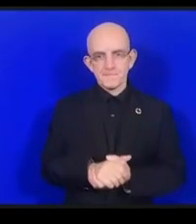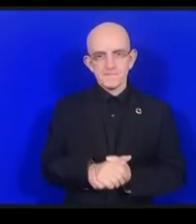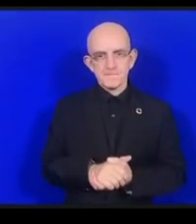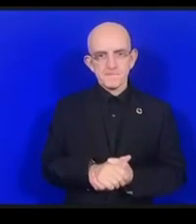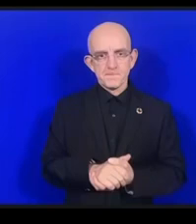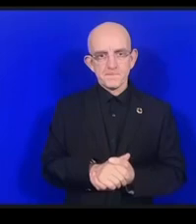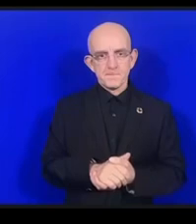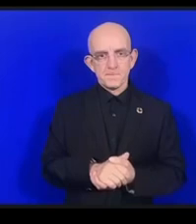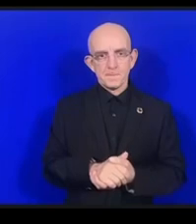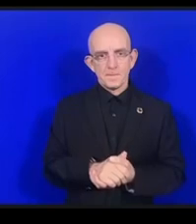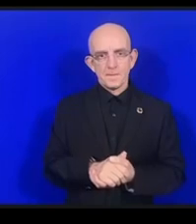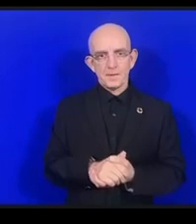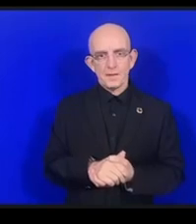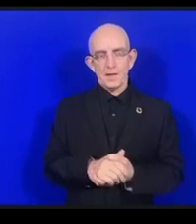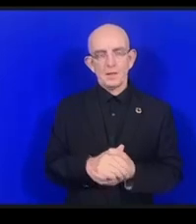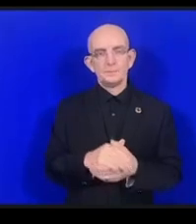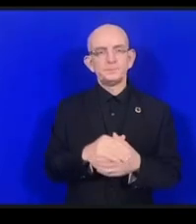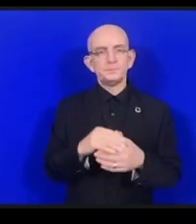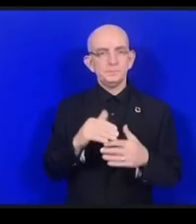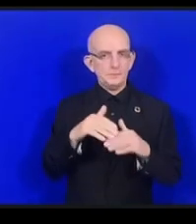支援が必要です